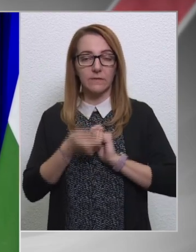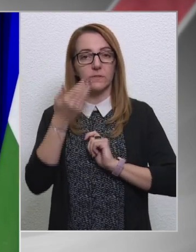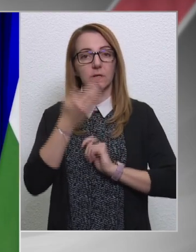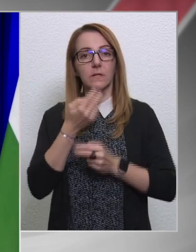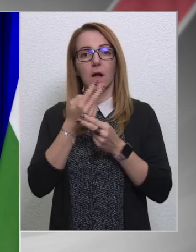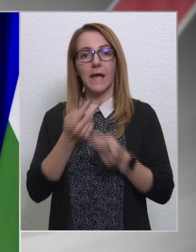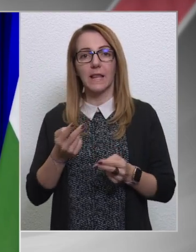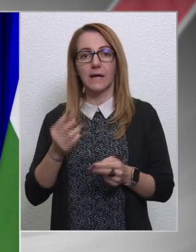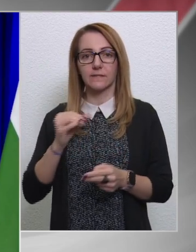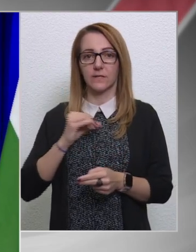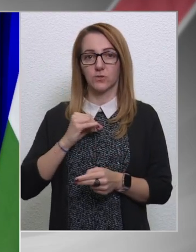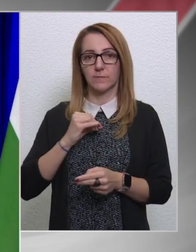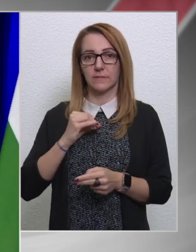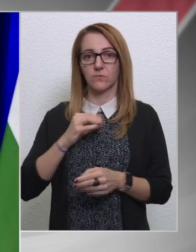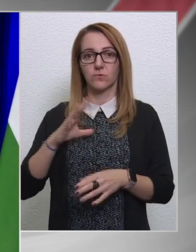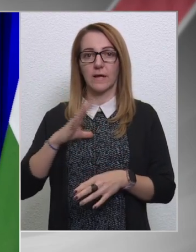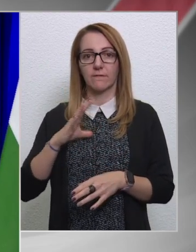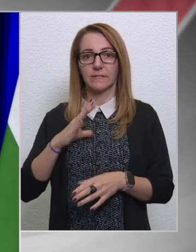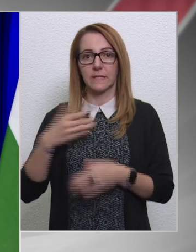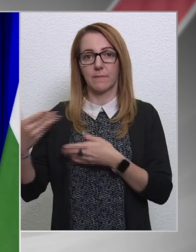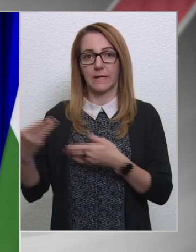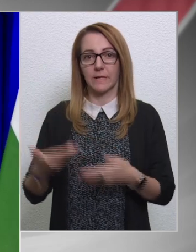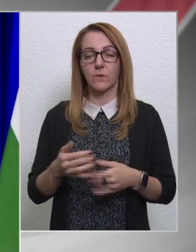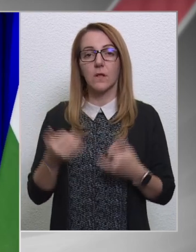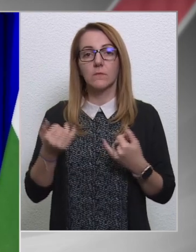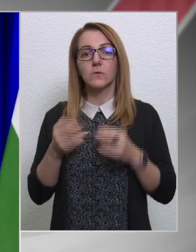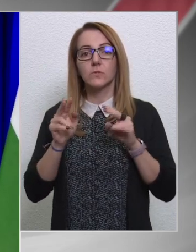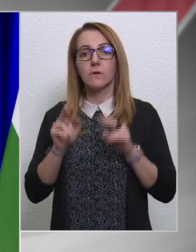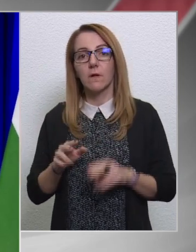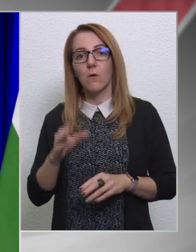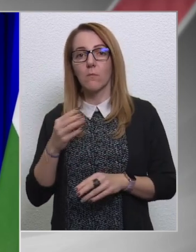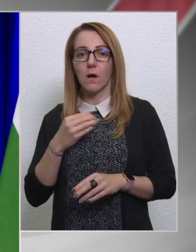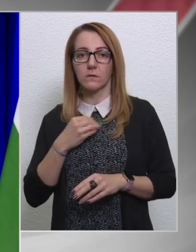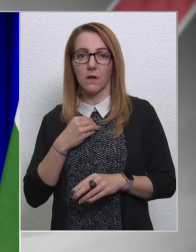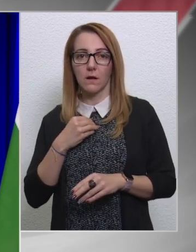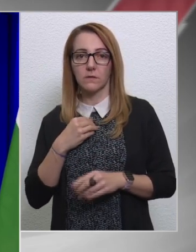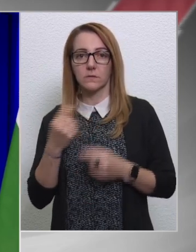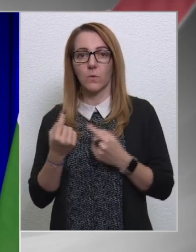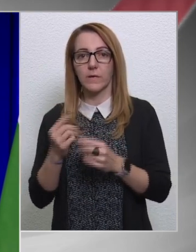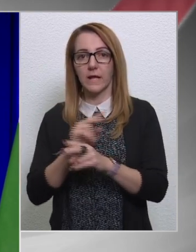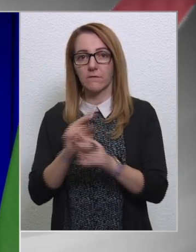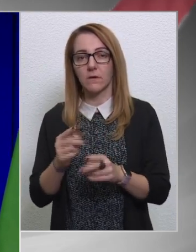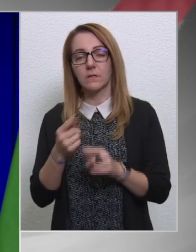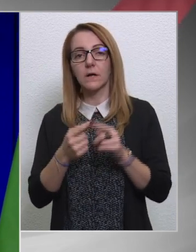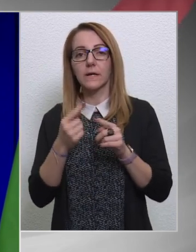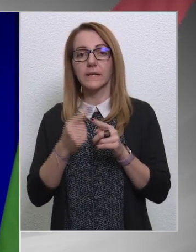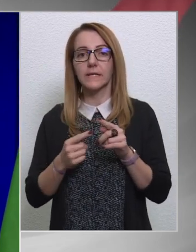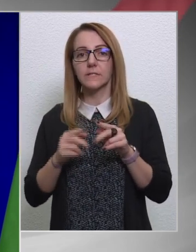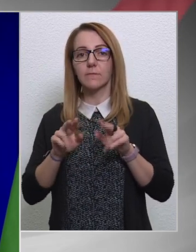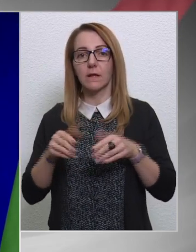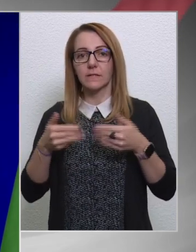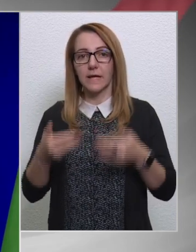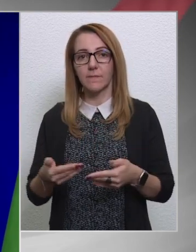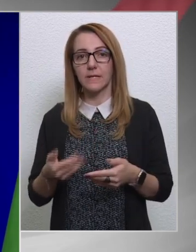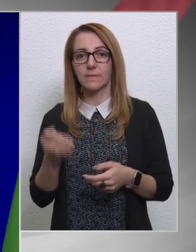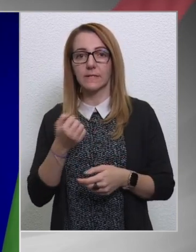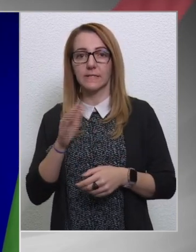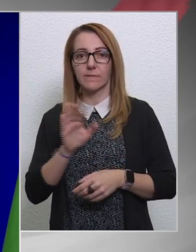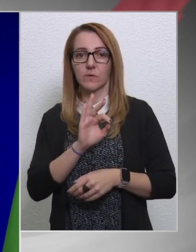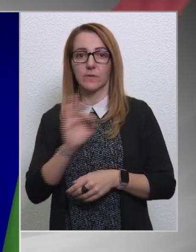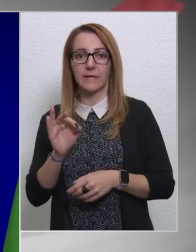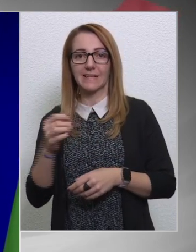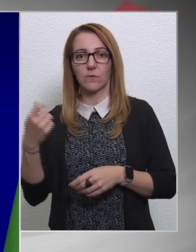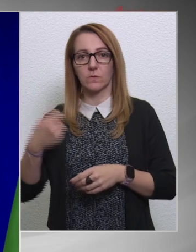hogyha az ellátás biztonság kerül veszélybe. És most valóban aggasztó hírek vannak. Részben hatályban lépnek a szankciók december 5